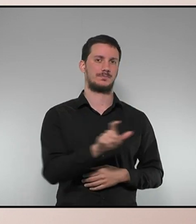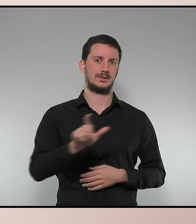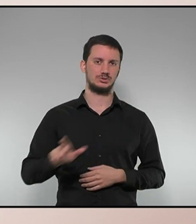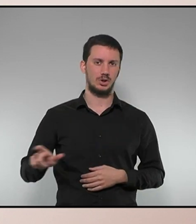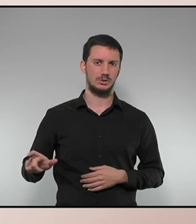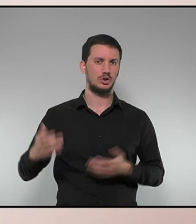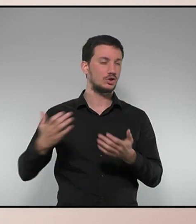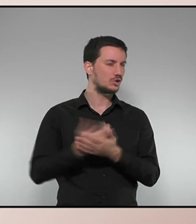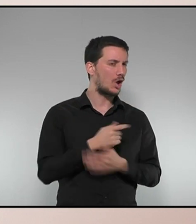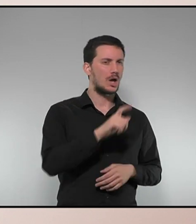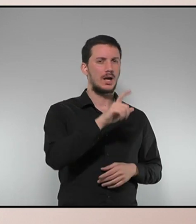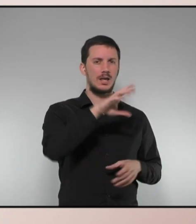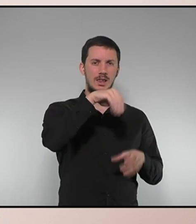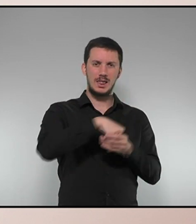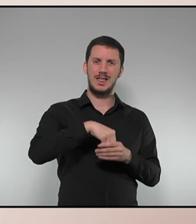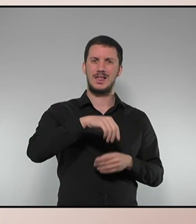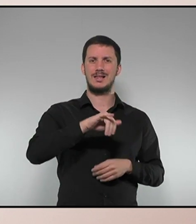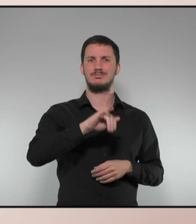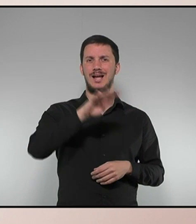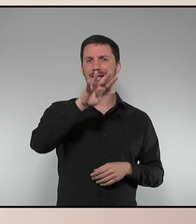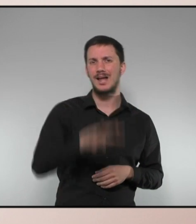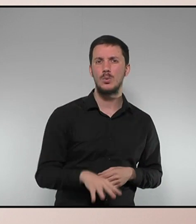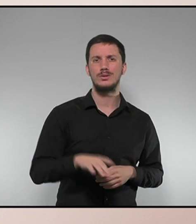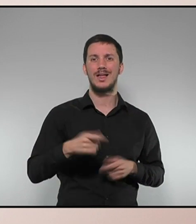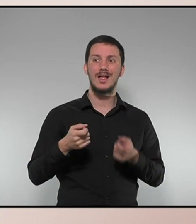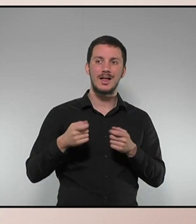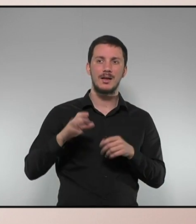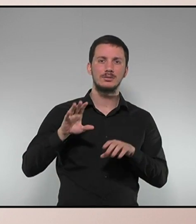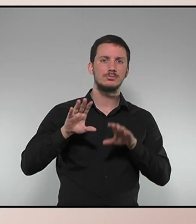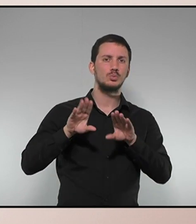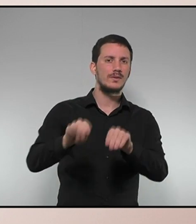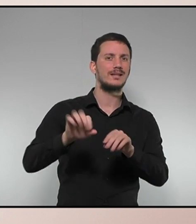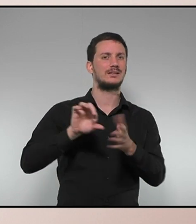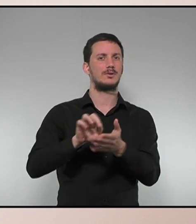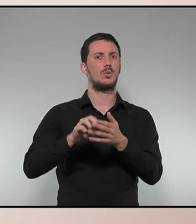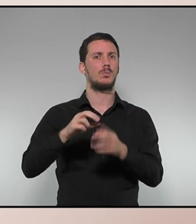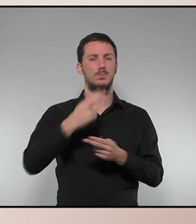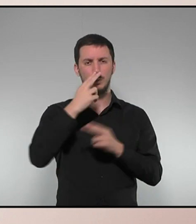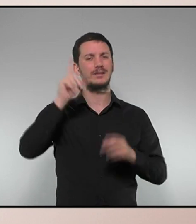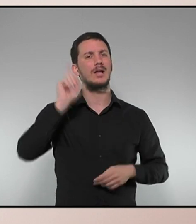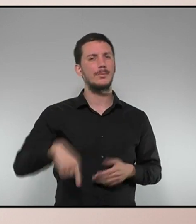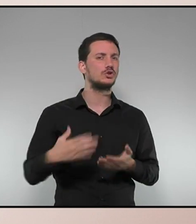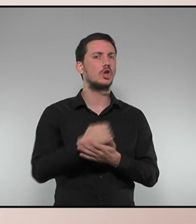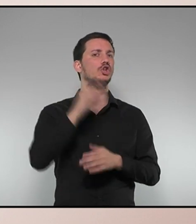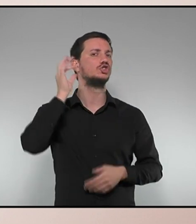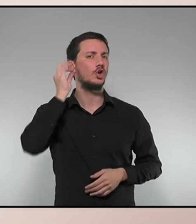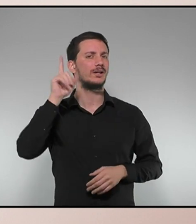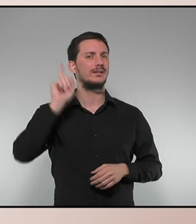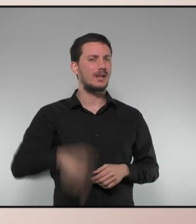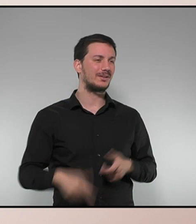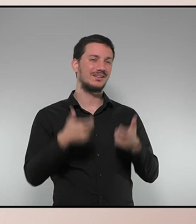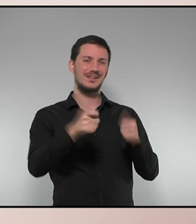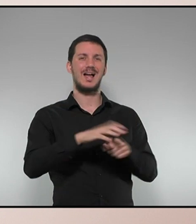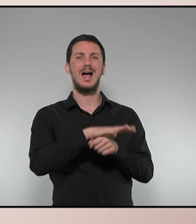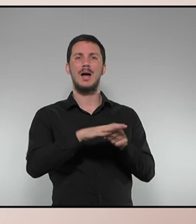de tota la ciutadania que acudeix als serveis públics, també de totes les dones i especialment també en l'àmbit de la salut